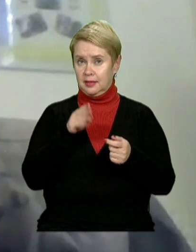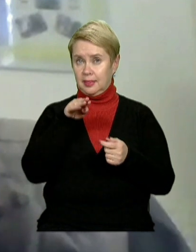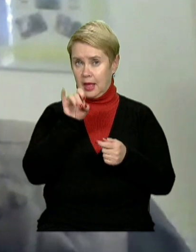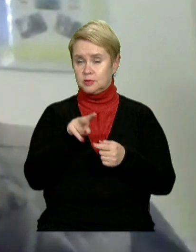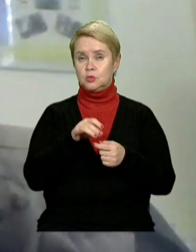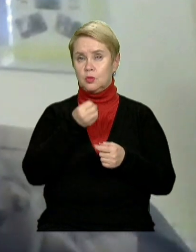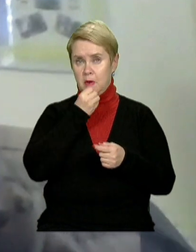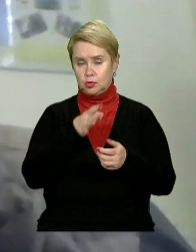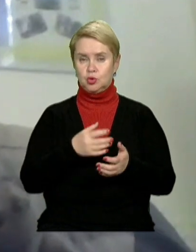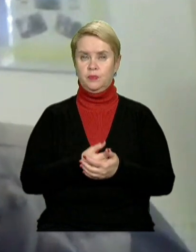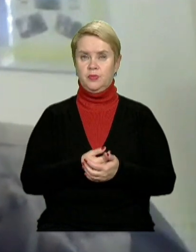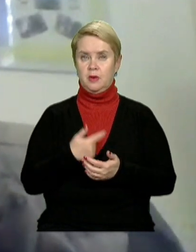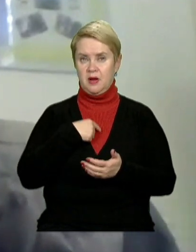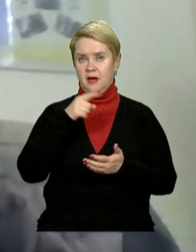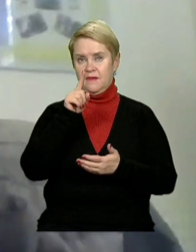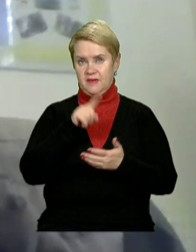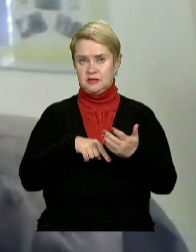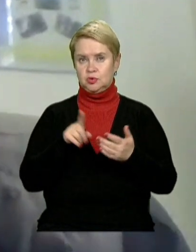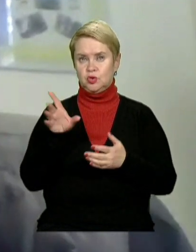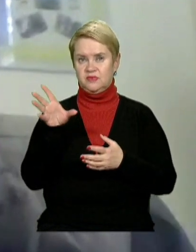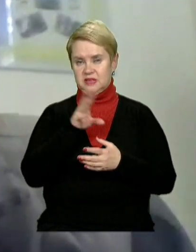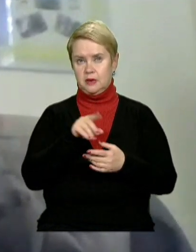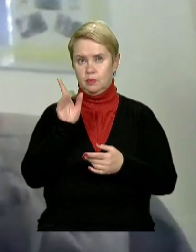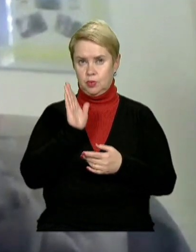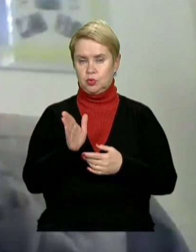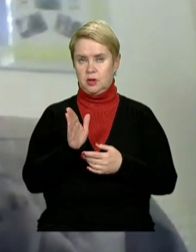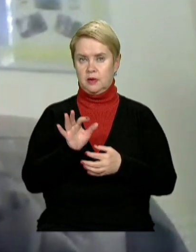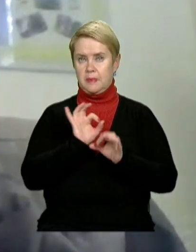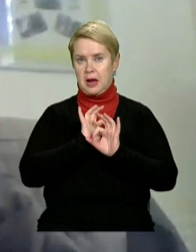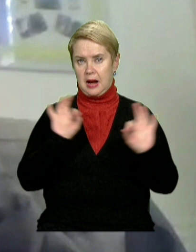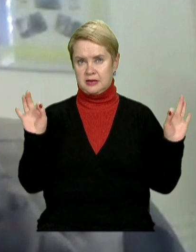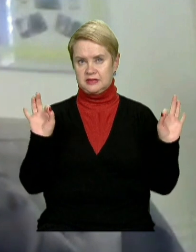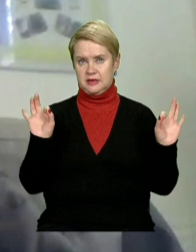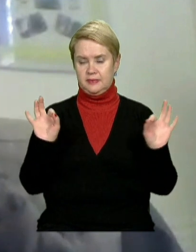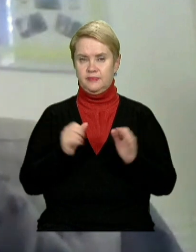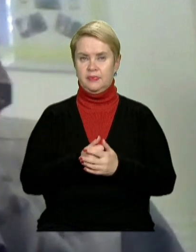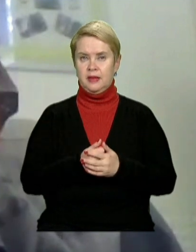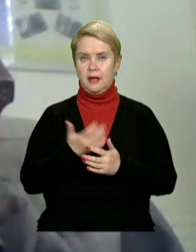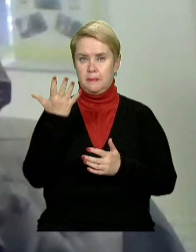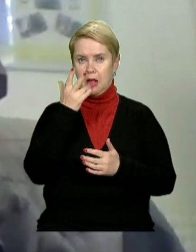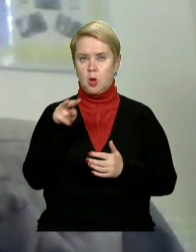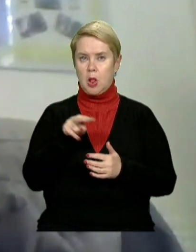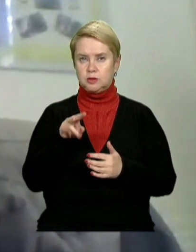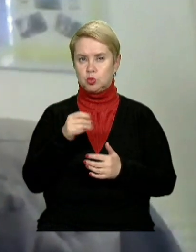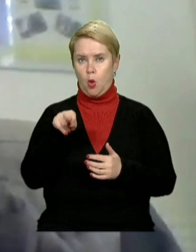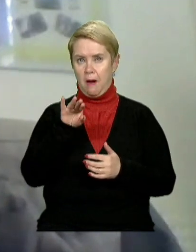добре, і ми збіримося, все пройде прекрасно і 5 листопада.